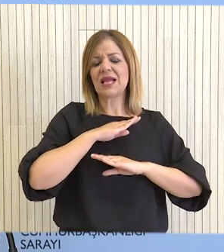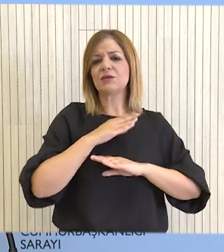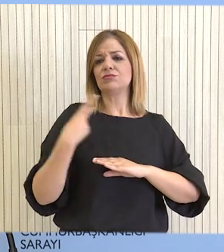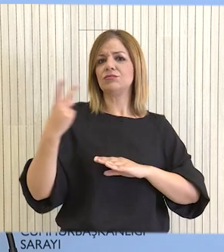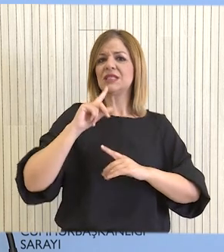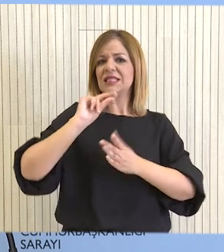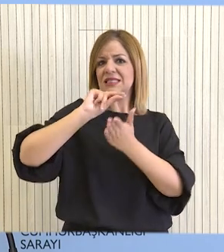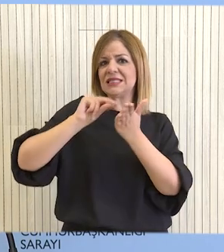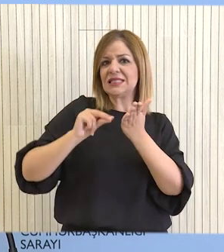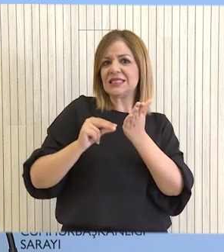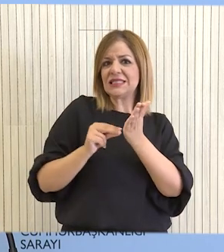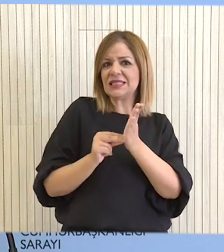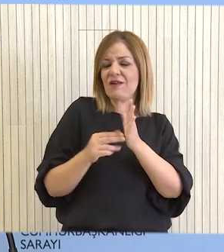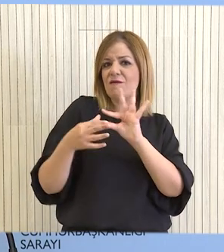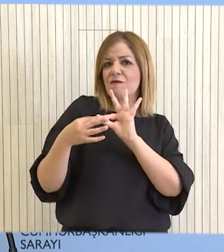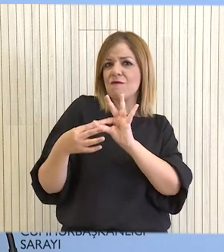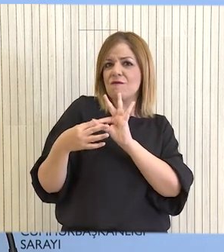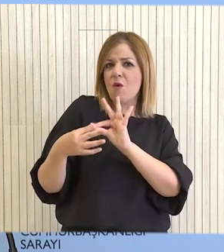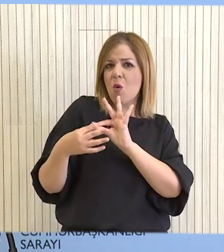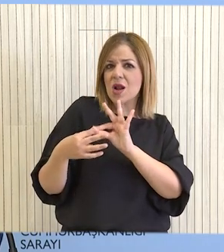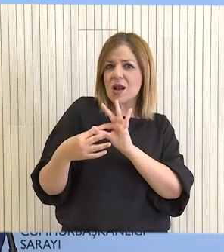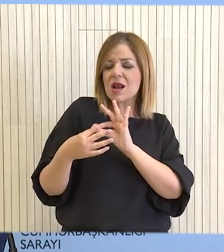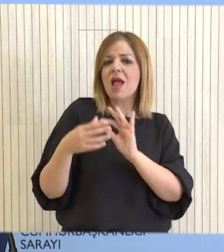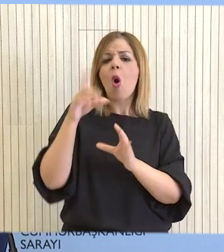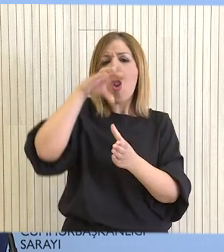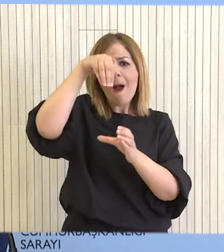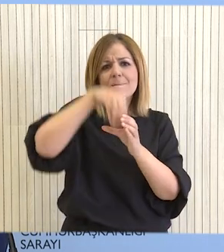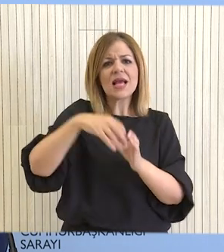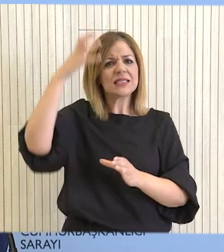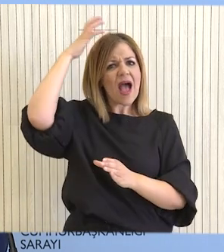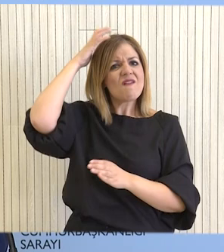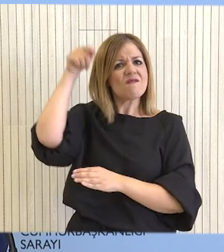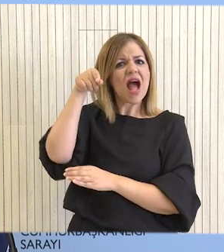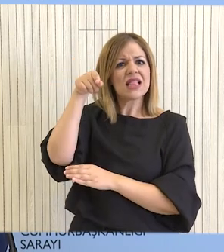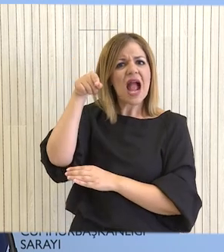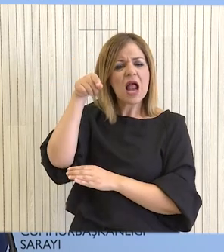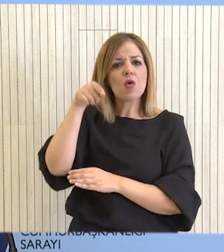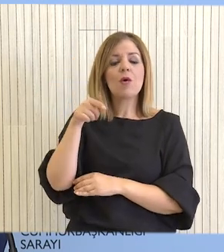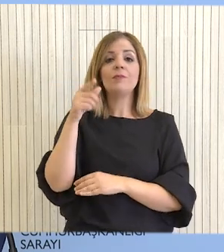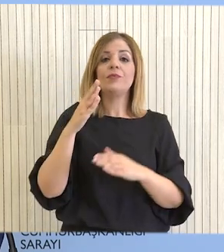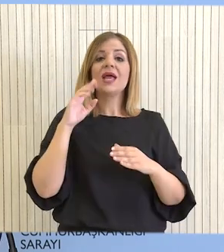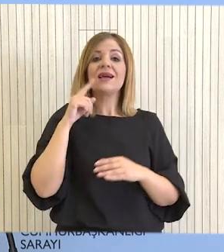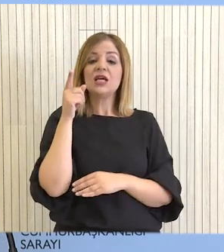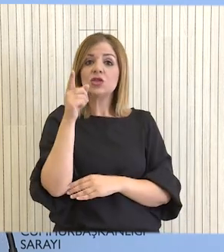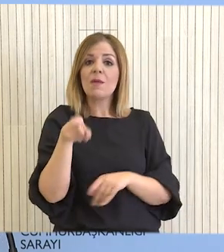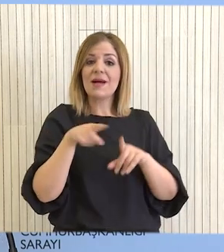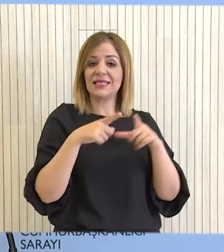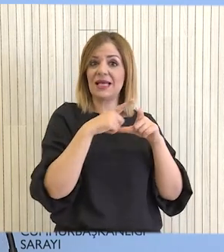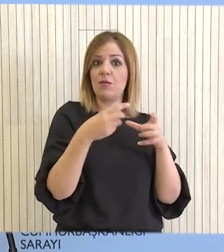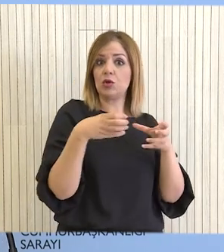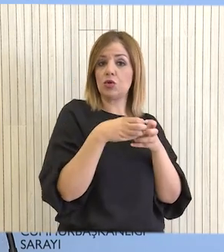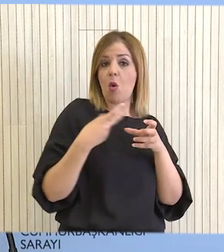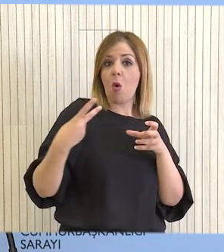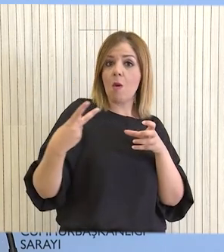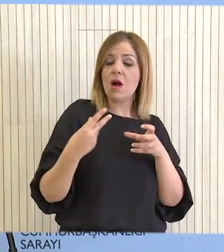συμφωνία από τον Υπουργό Εξωτερικών της Κυπριακής Δημοκρατίας και τον Υπουργό Οικονομικών του Τάγματος. Ο Πρόεδρος της Δημοκρατίας και η Κυπριακή Αντιπροσωπία